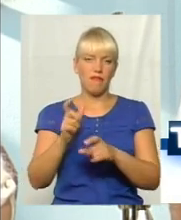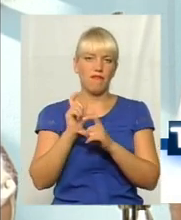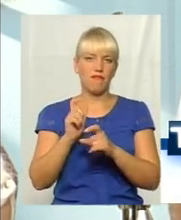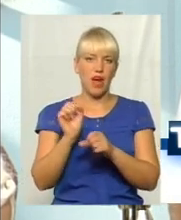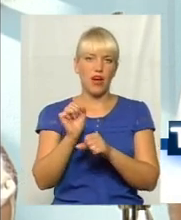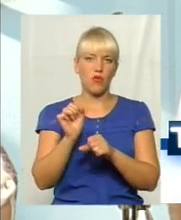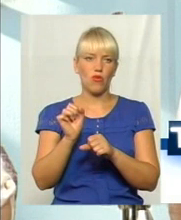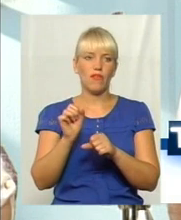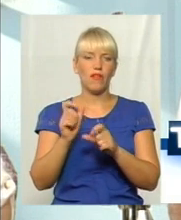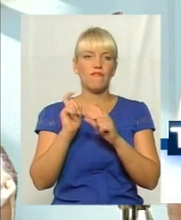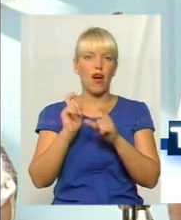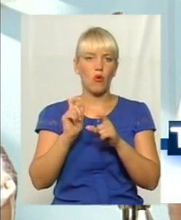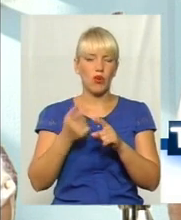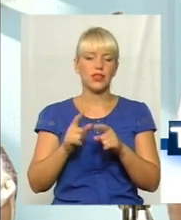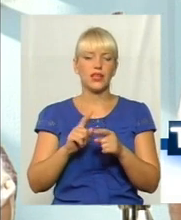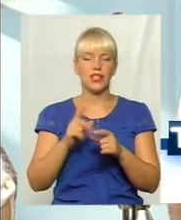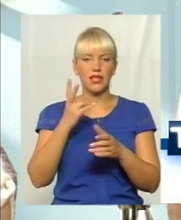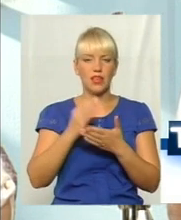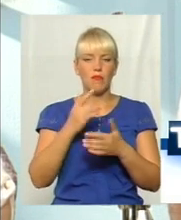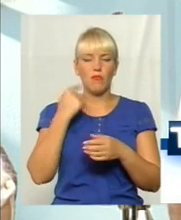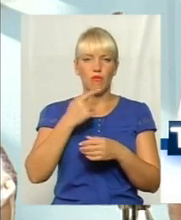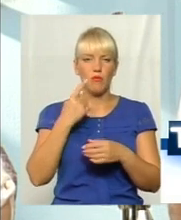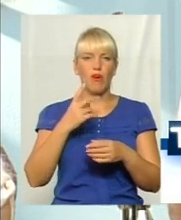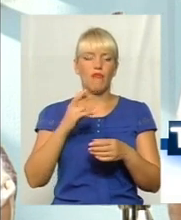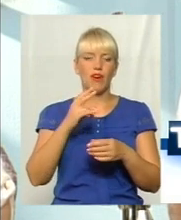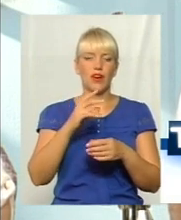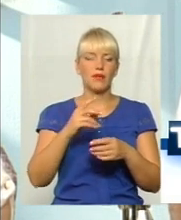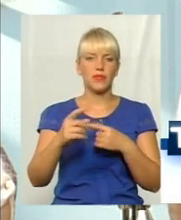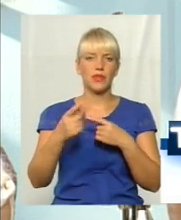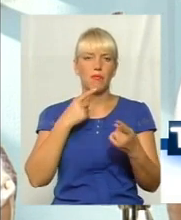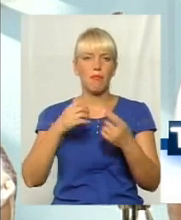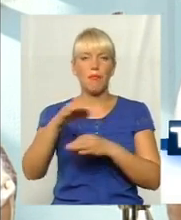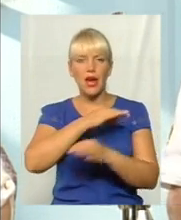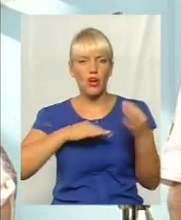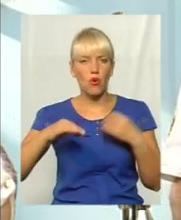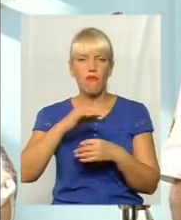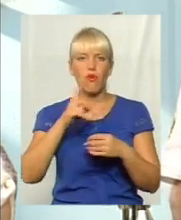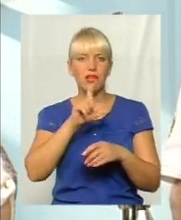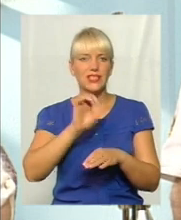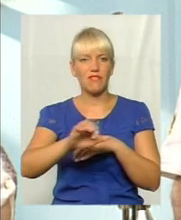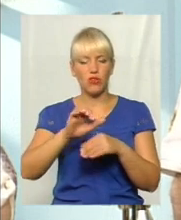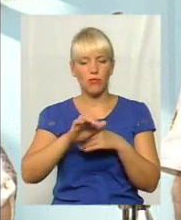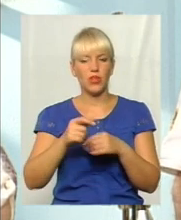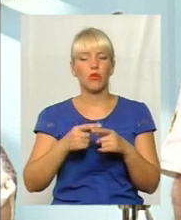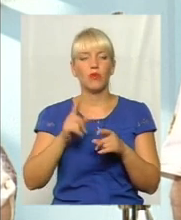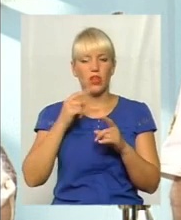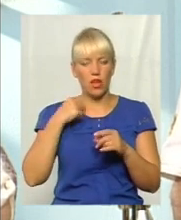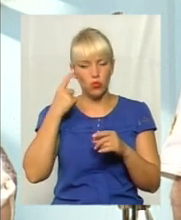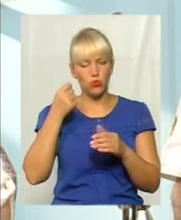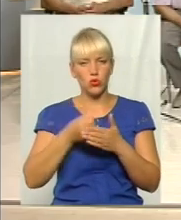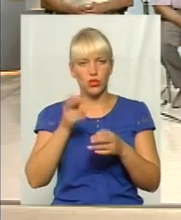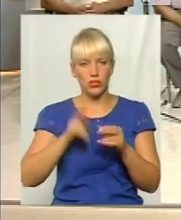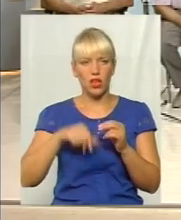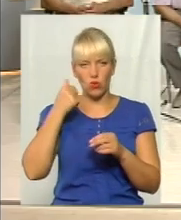залізниця перемовини з виробником. І я думаю, на кінець року цей підйомник буде. Надалі навіть кімната